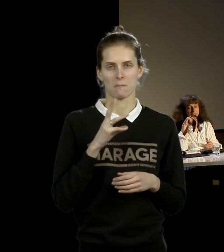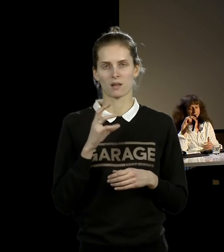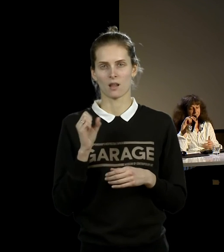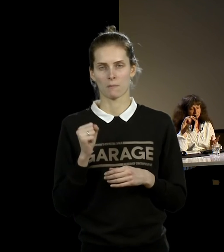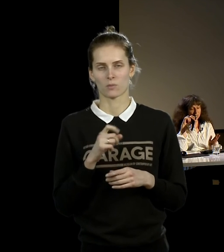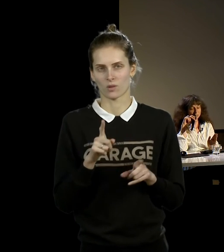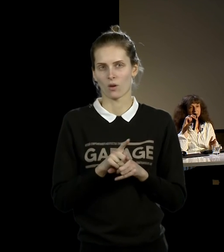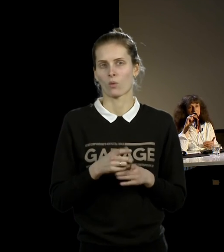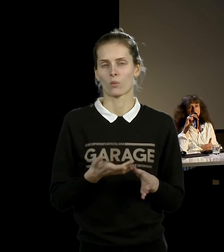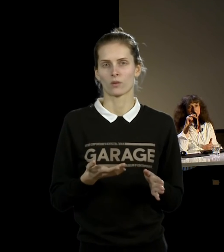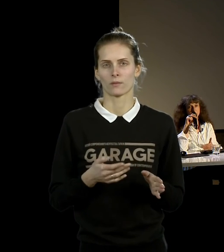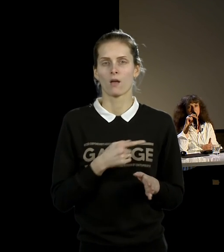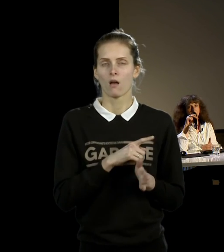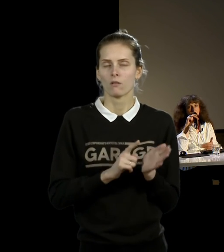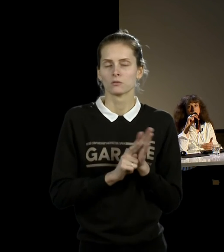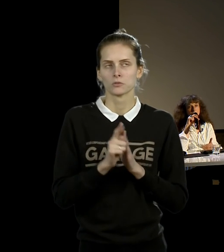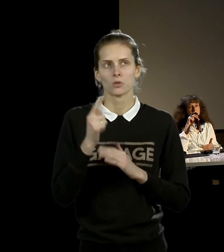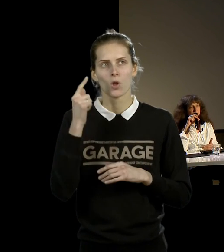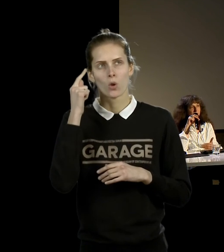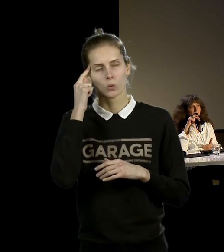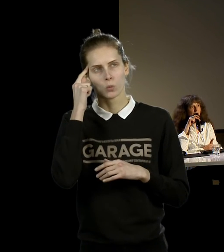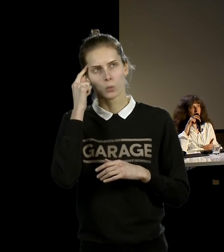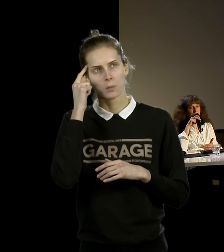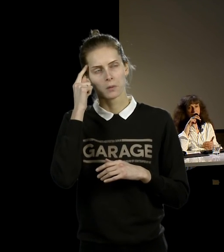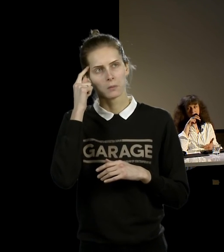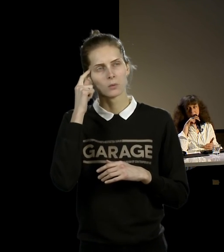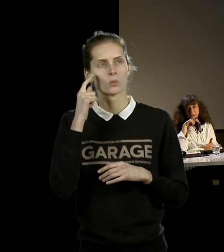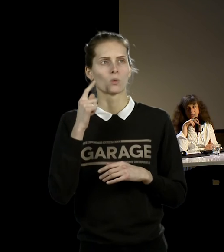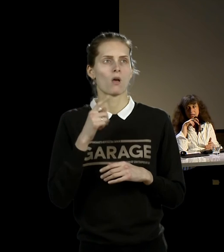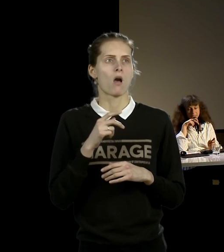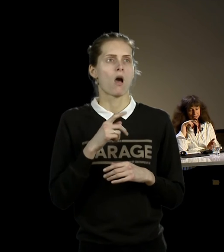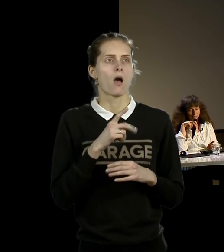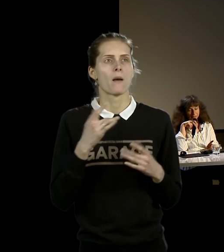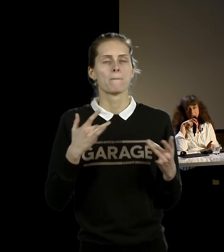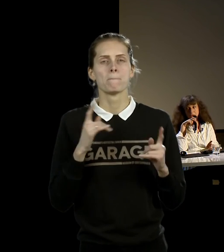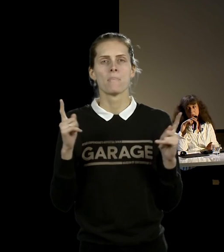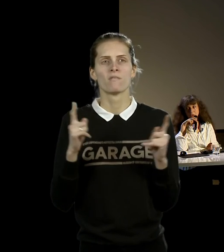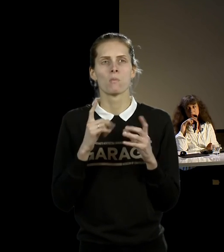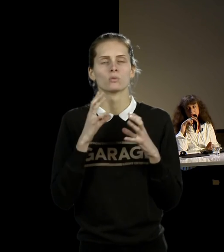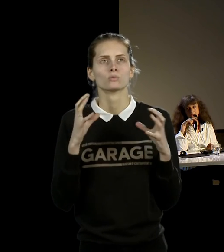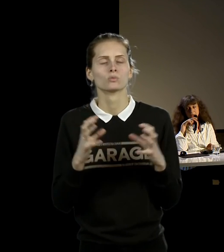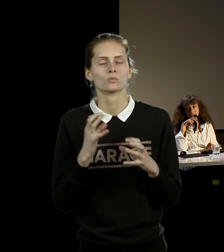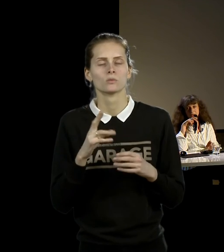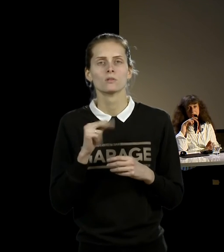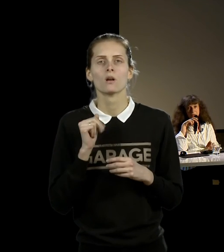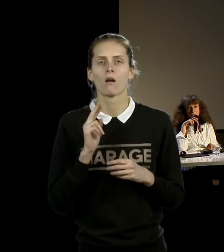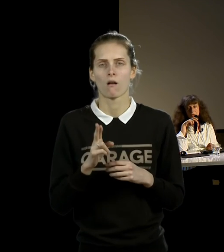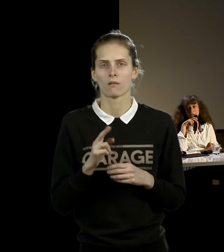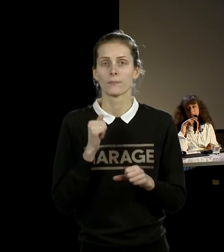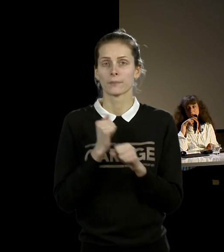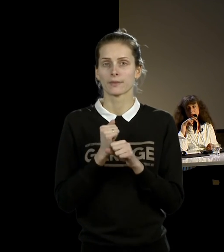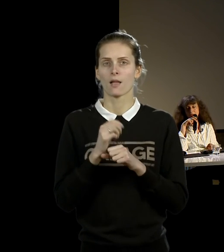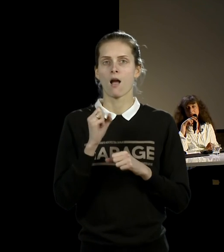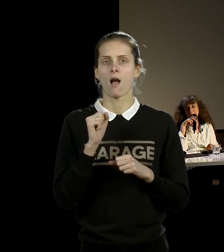И она начинает задумываться о том, как сохранить жанр перформанса. И делает акцию, которая называется в